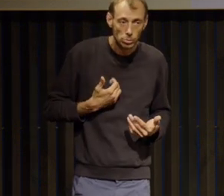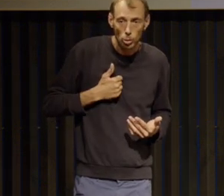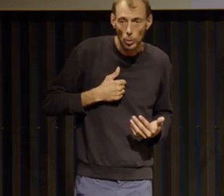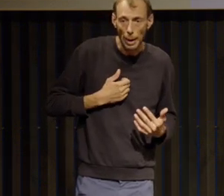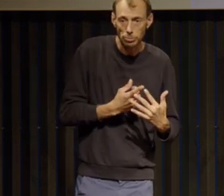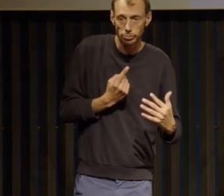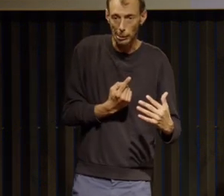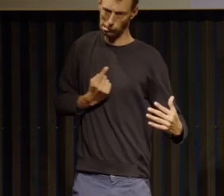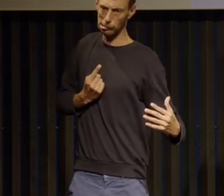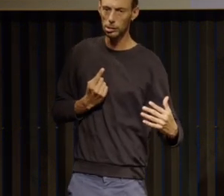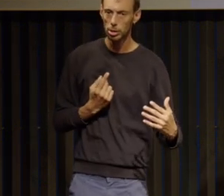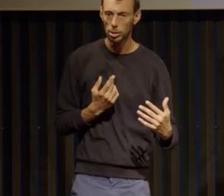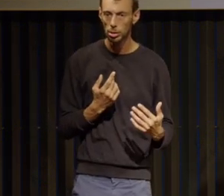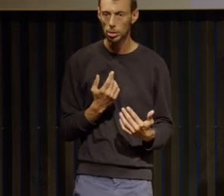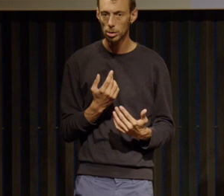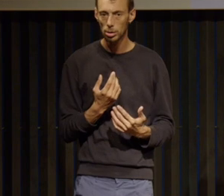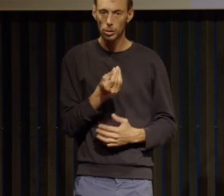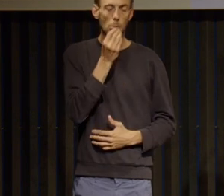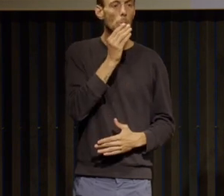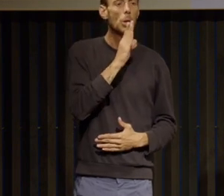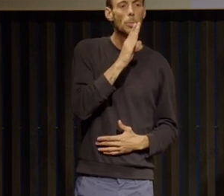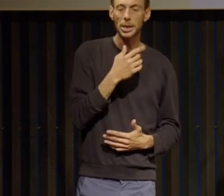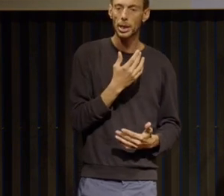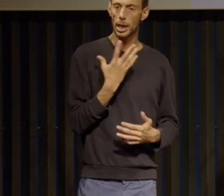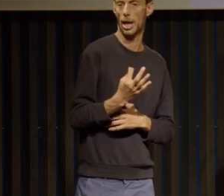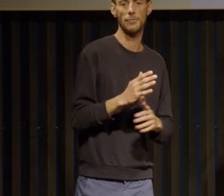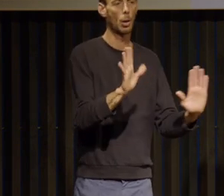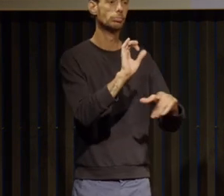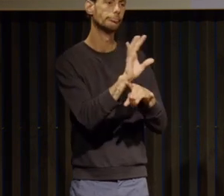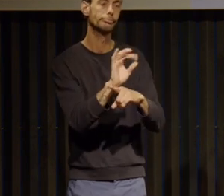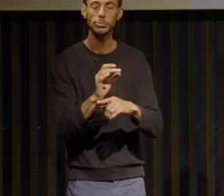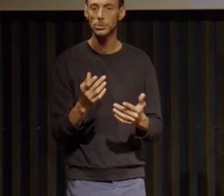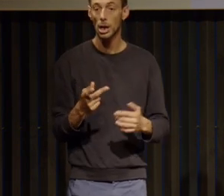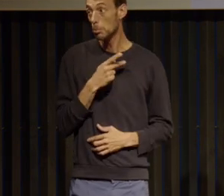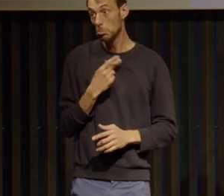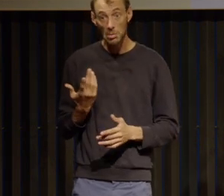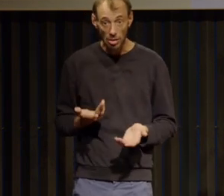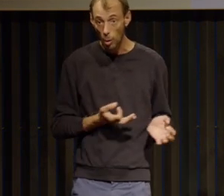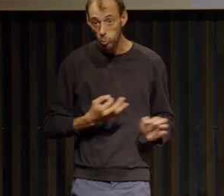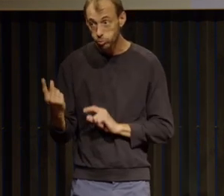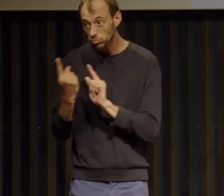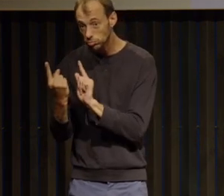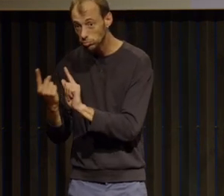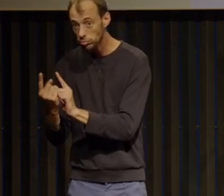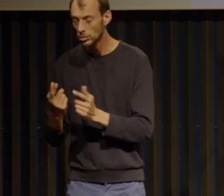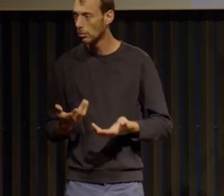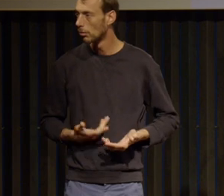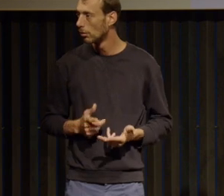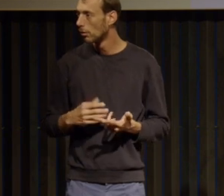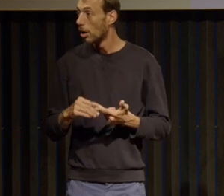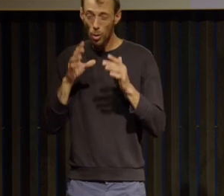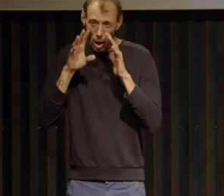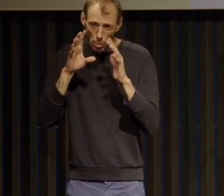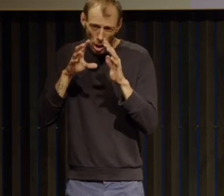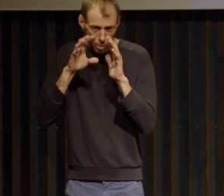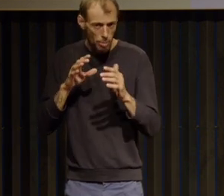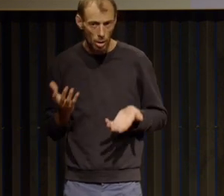capable d'accepter une invitation à déjeuner parce que je passais mon temps chez le médecin parce que je pleurais beaucoup et que voilà c'était très très